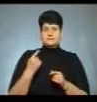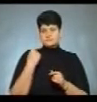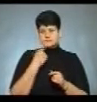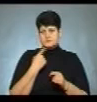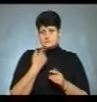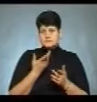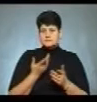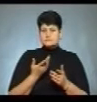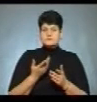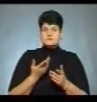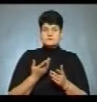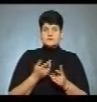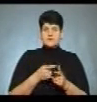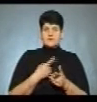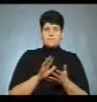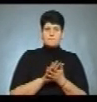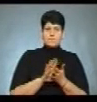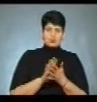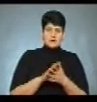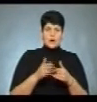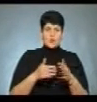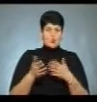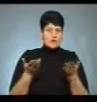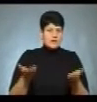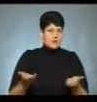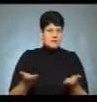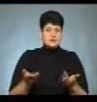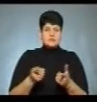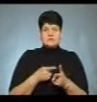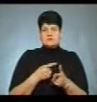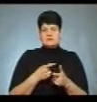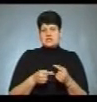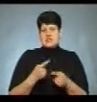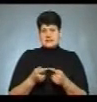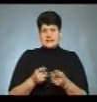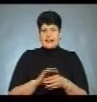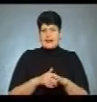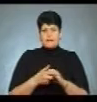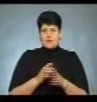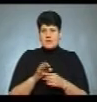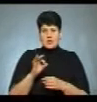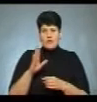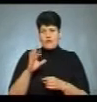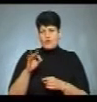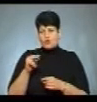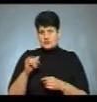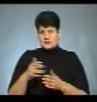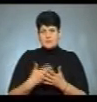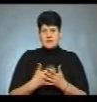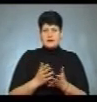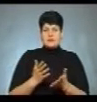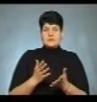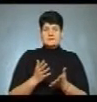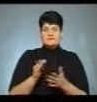тобто тут десь через брудні руки, через якісь непомиті овочі, непомиті